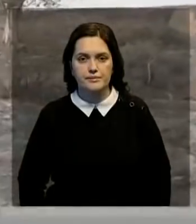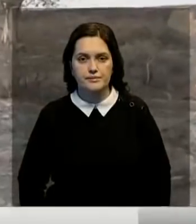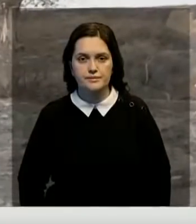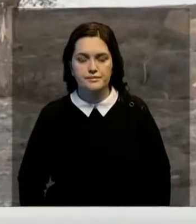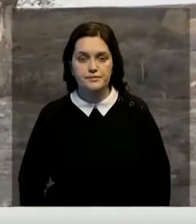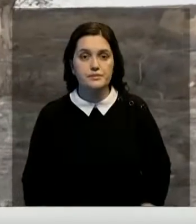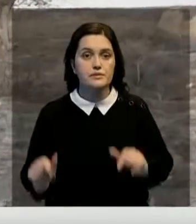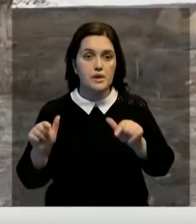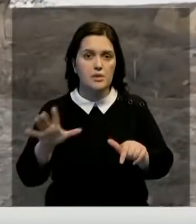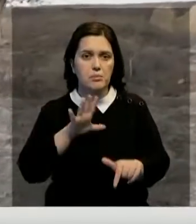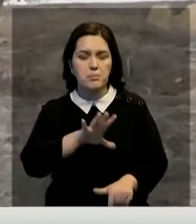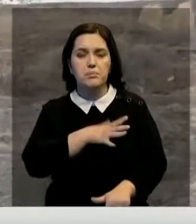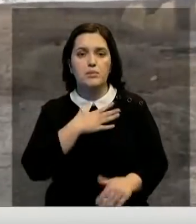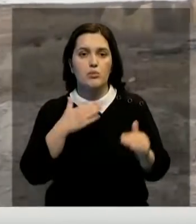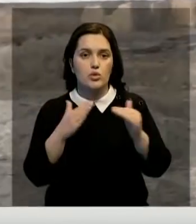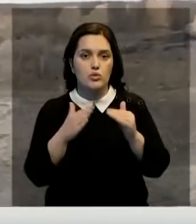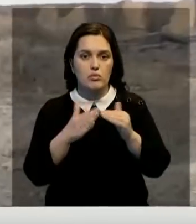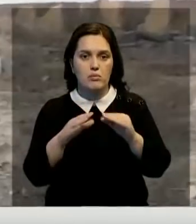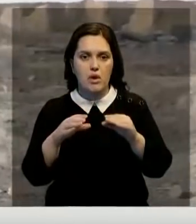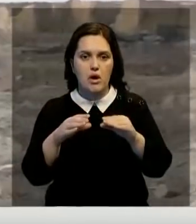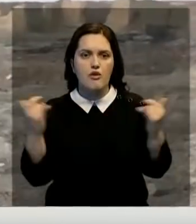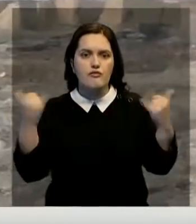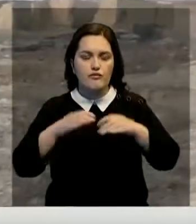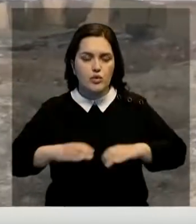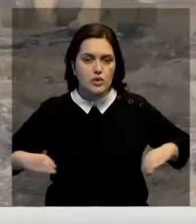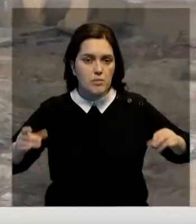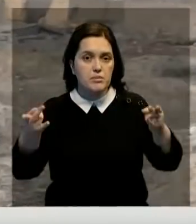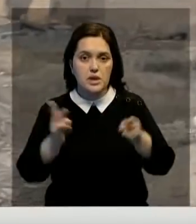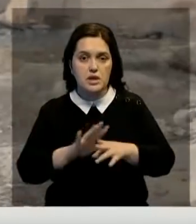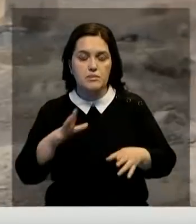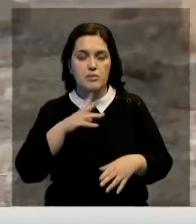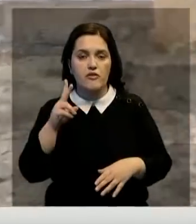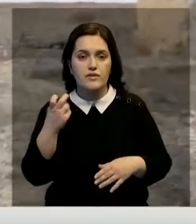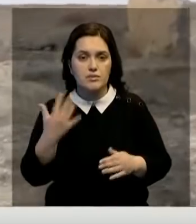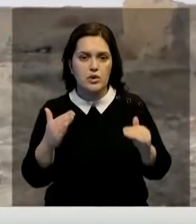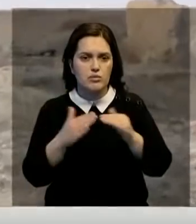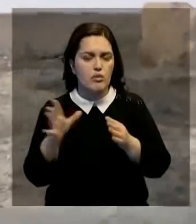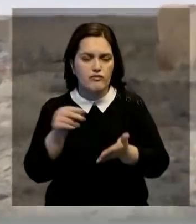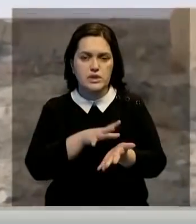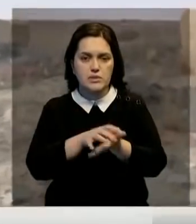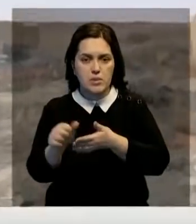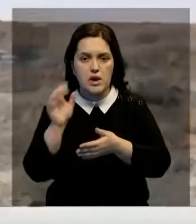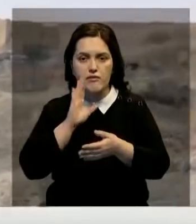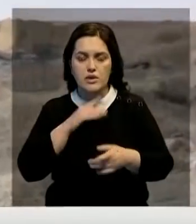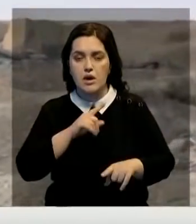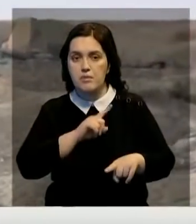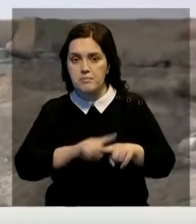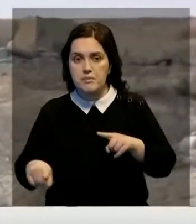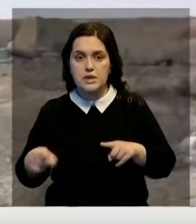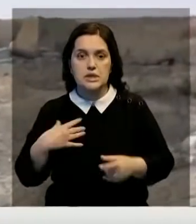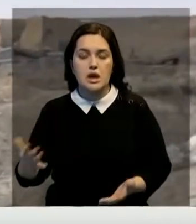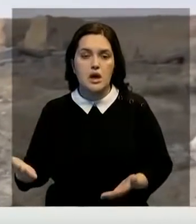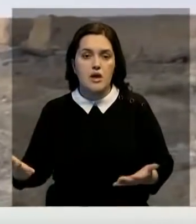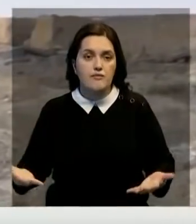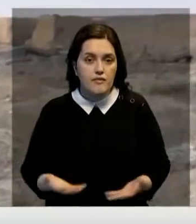Вот здесь был мой дом, от него даже фундамента не осталось. В селе было 250 домов, все смыло водой. Тогда нас быстро эвакуировали,